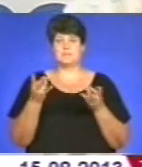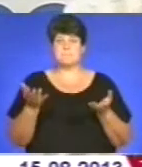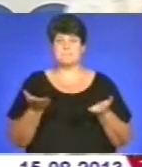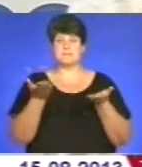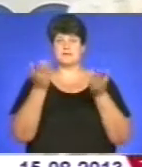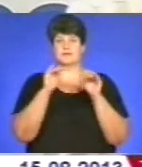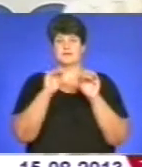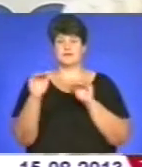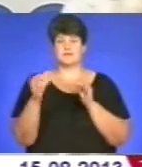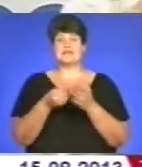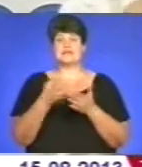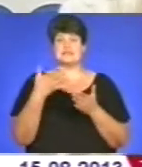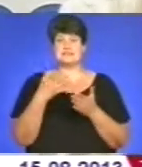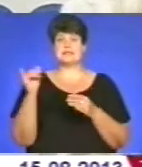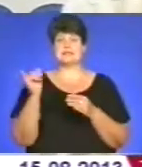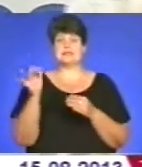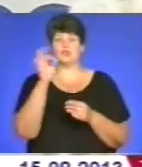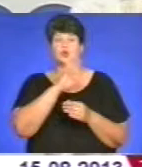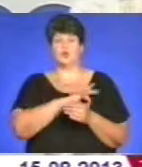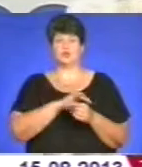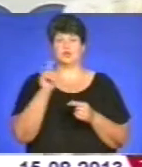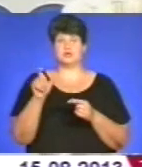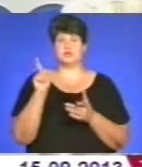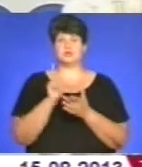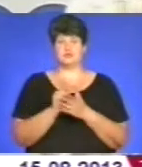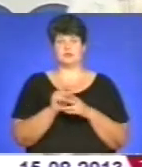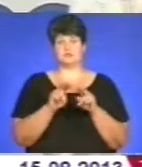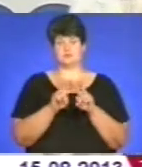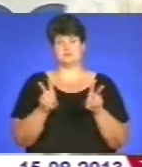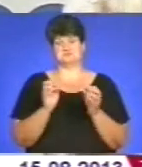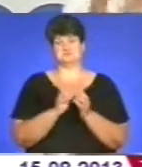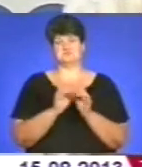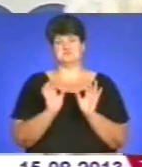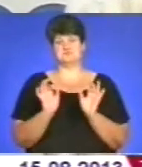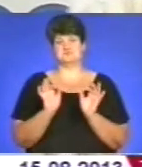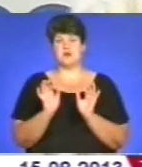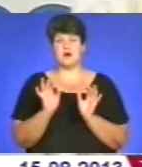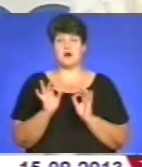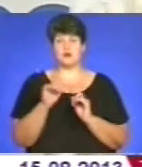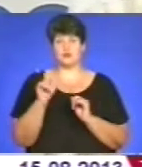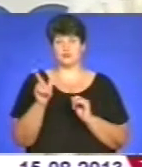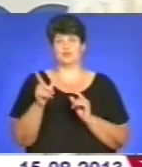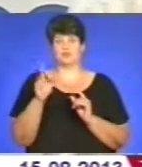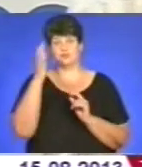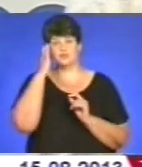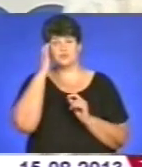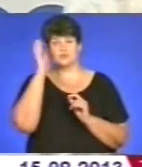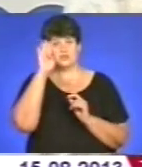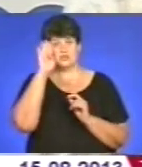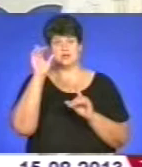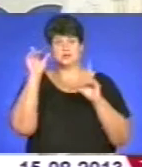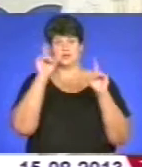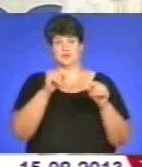бути цінний, і доходи людини мають бути абсолютно адекватними. Люди через те, чоловіки виїжджають за кордон, тому що в